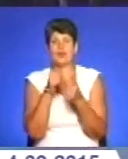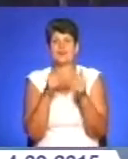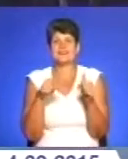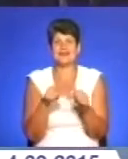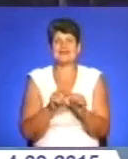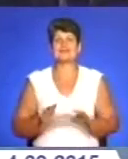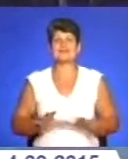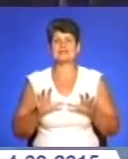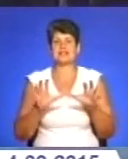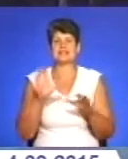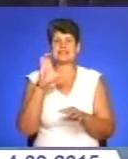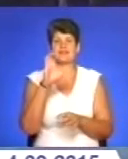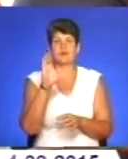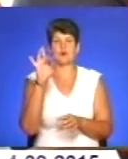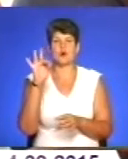Стефаном Романєвим.